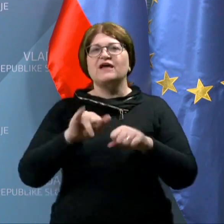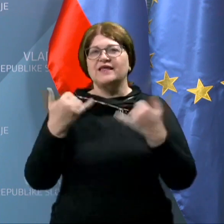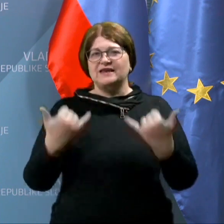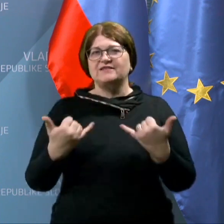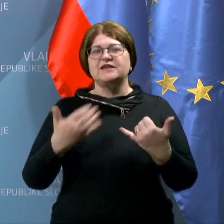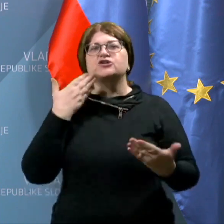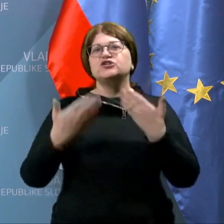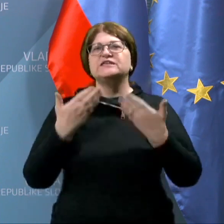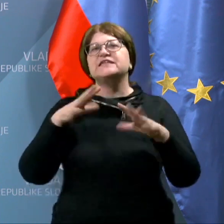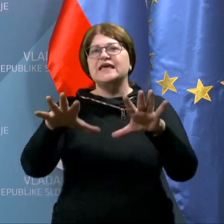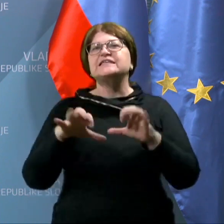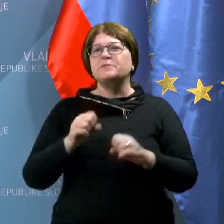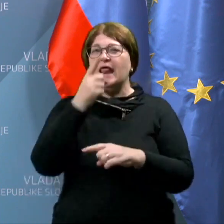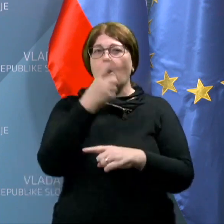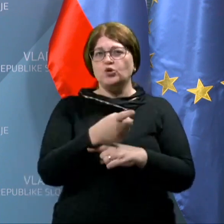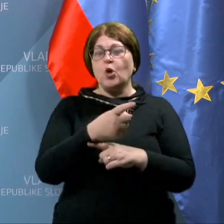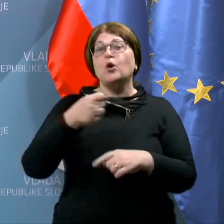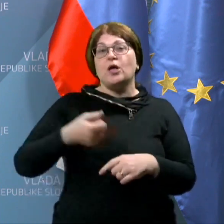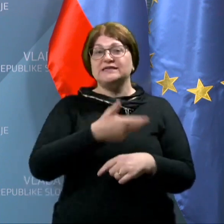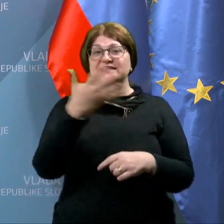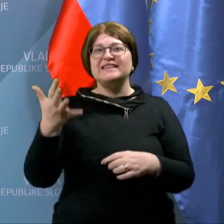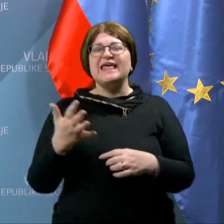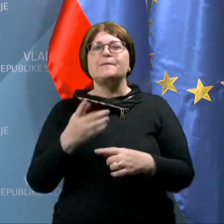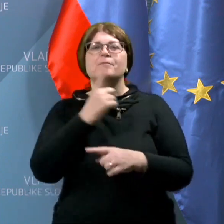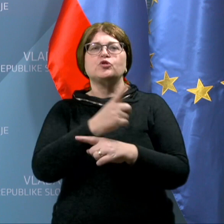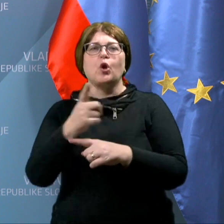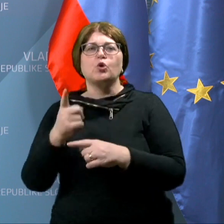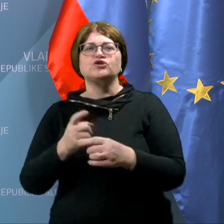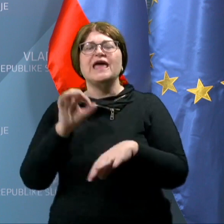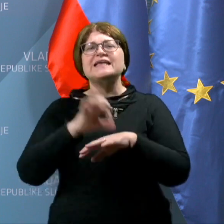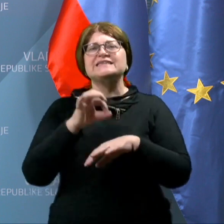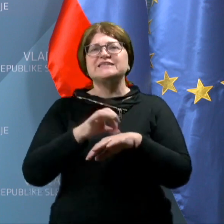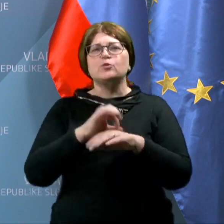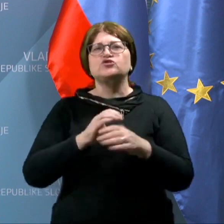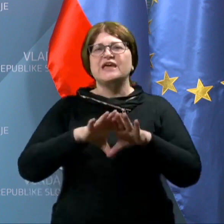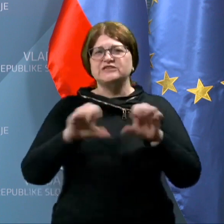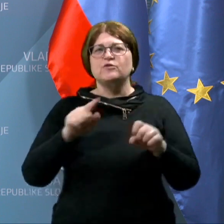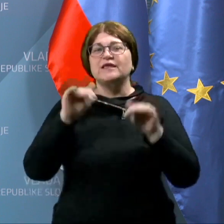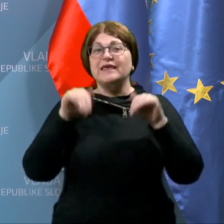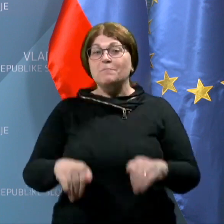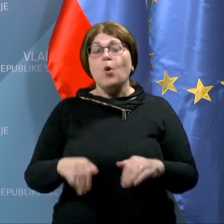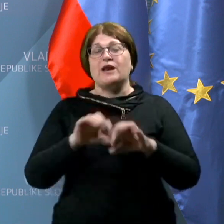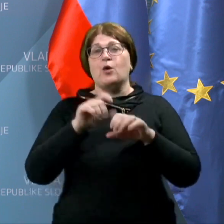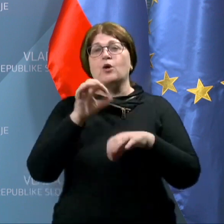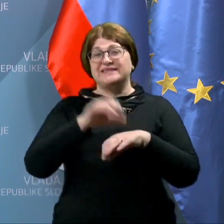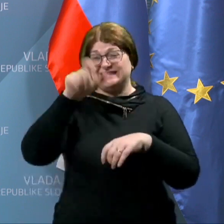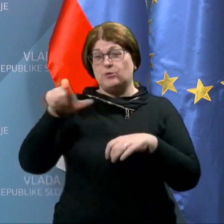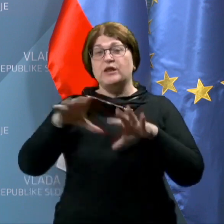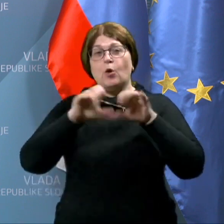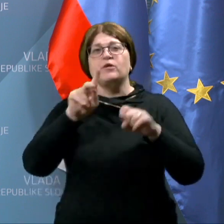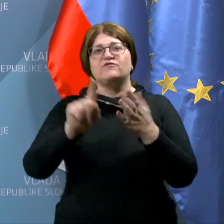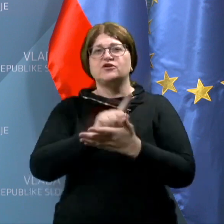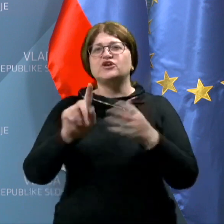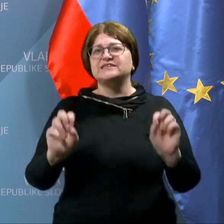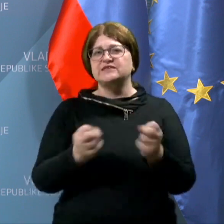današnji seji sprejela odlok, s katerim določa zdravniške storitve, ki jih morajo zdravniki opravljati v času